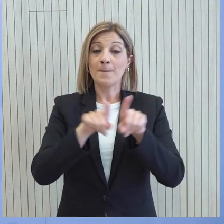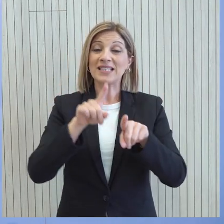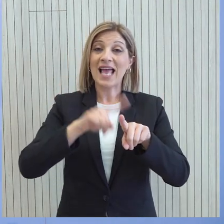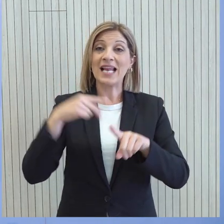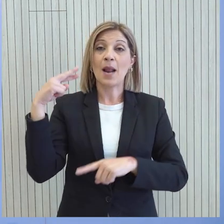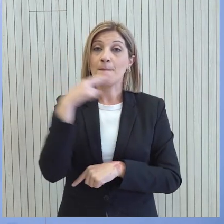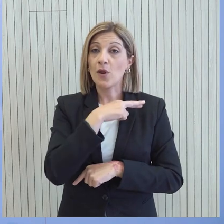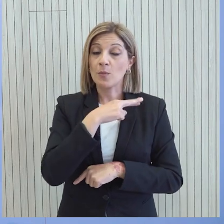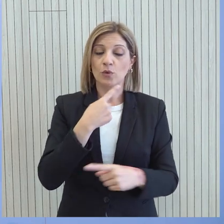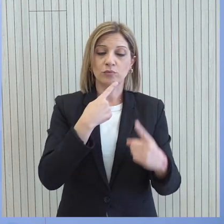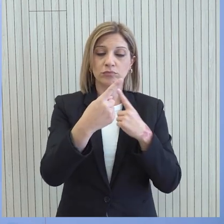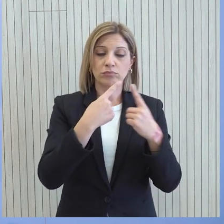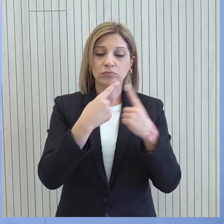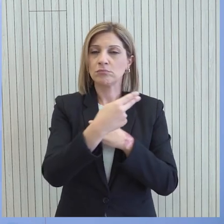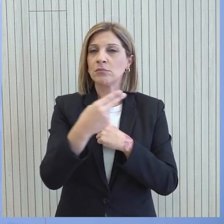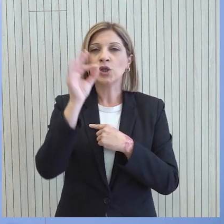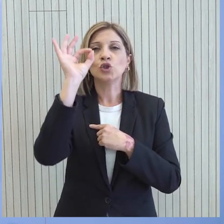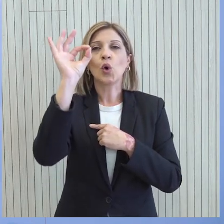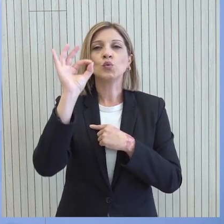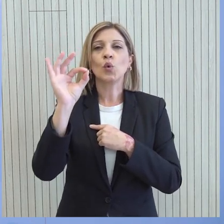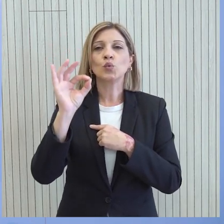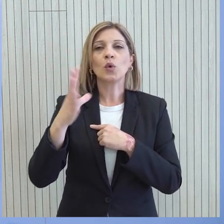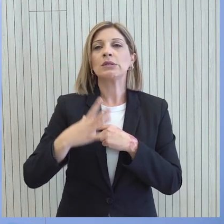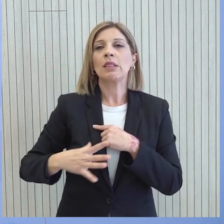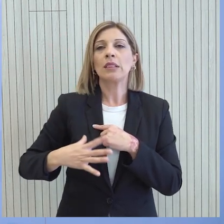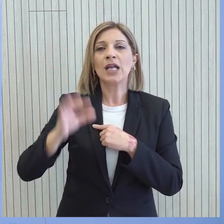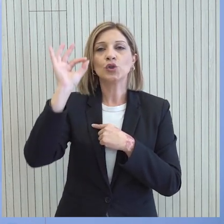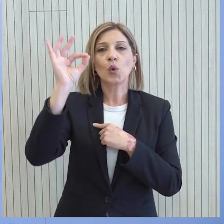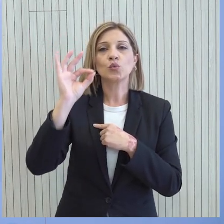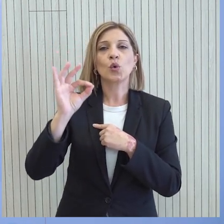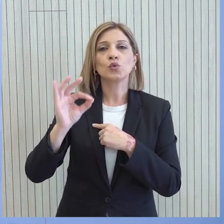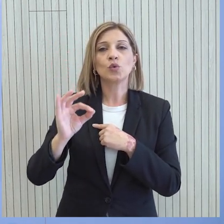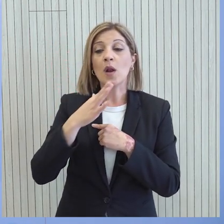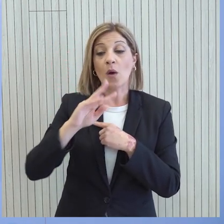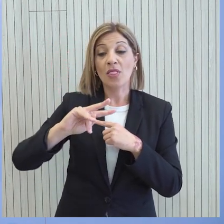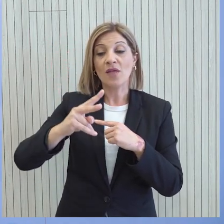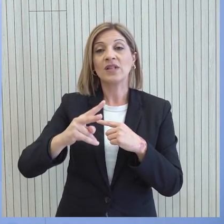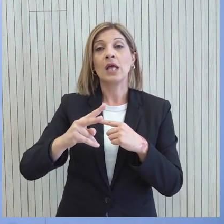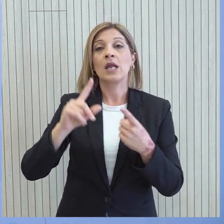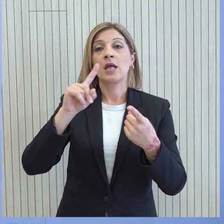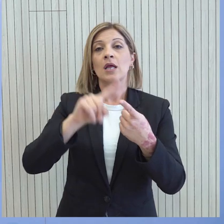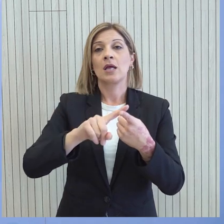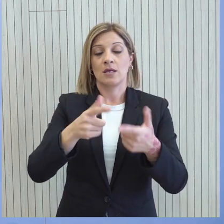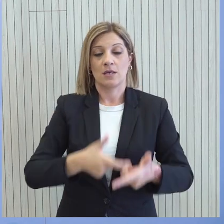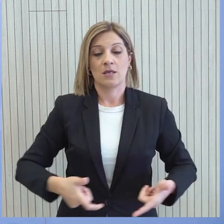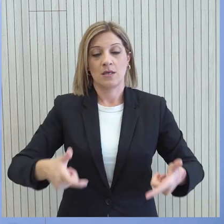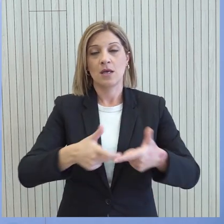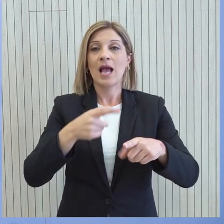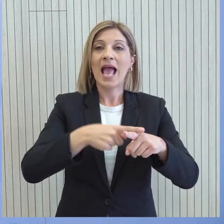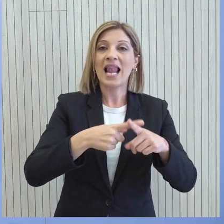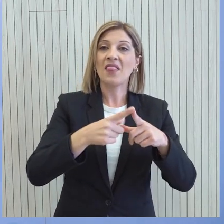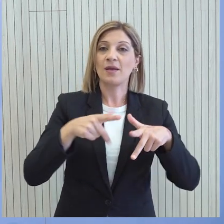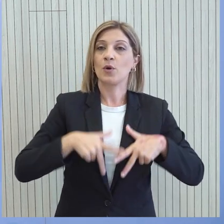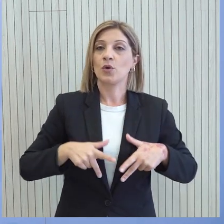Πρωθυπουργό συζήτησαν επίσης τους στόχους που επιθυμούν να τεθούν προσυλλοποίηση εν ώψη της δεύτερης διακυβερνητικής συνόδου Ελλάδας